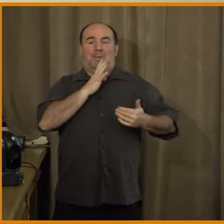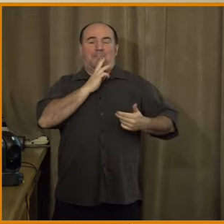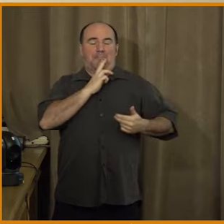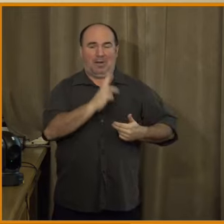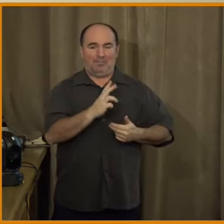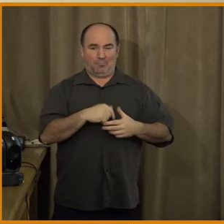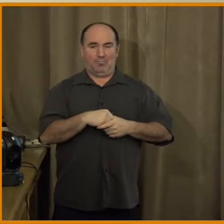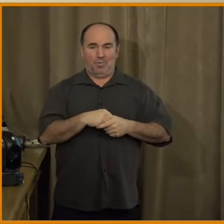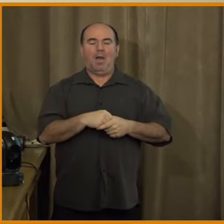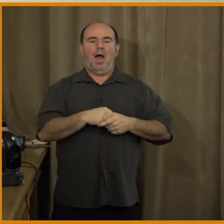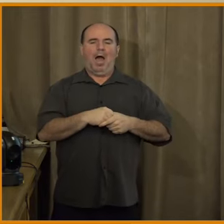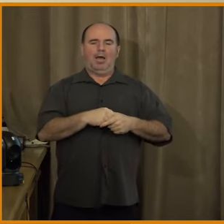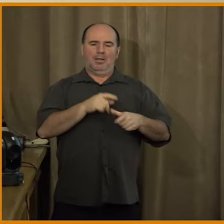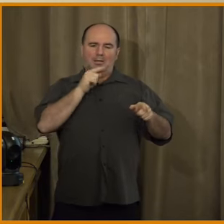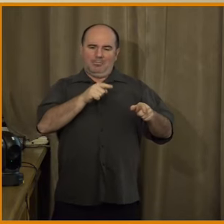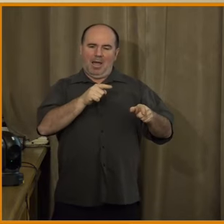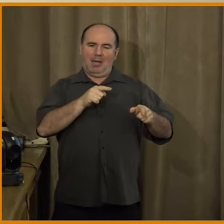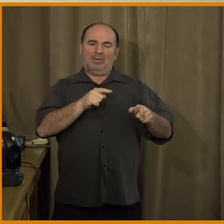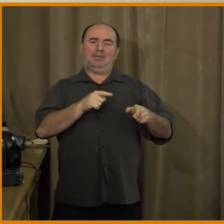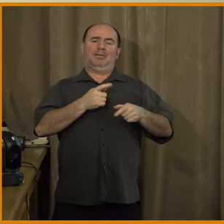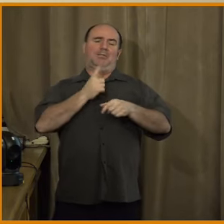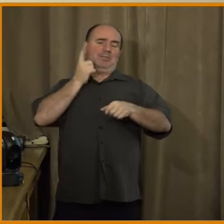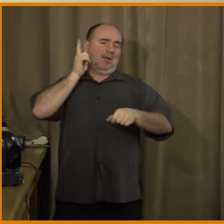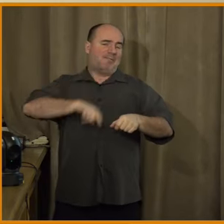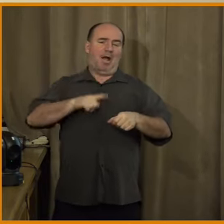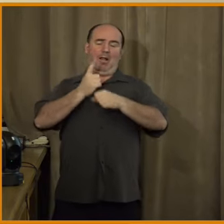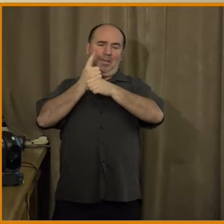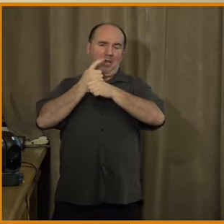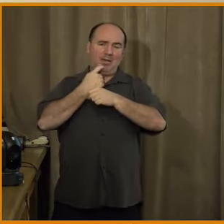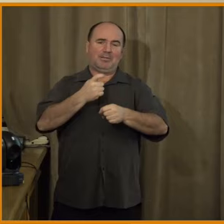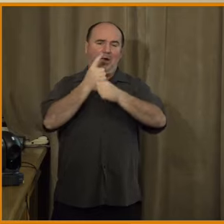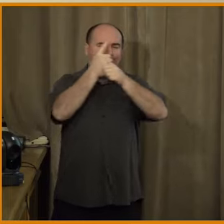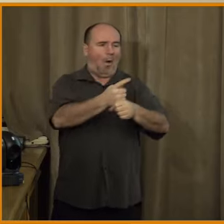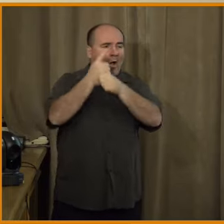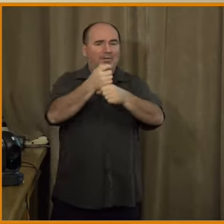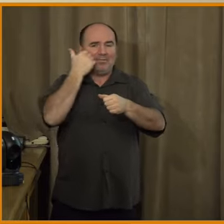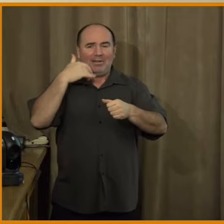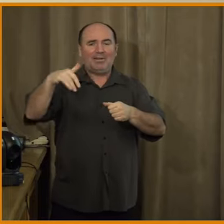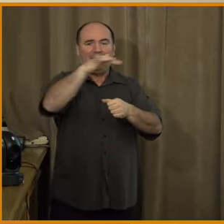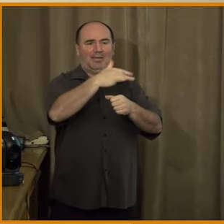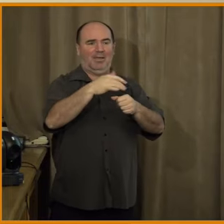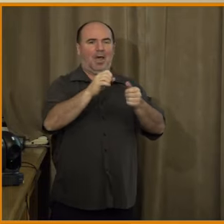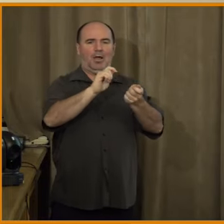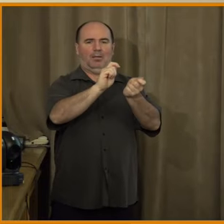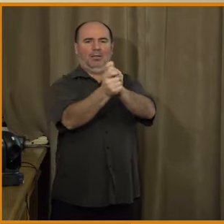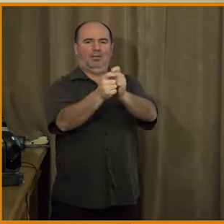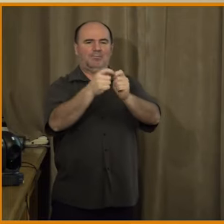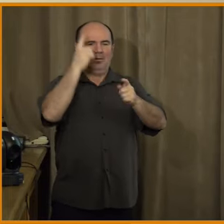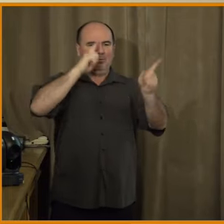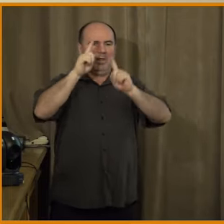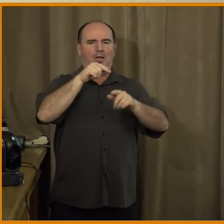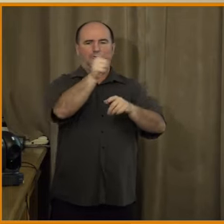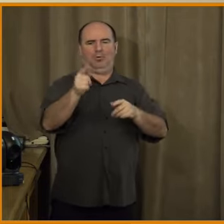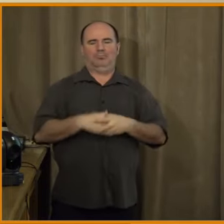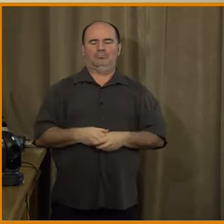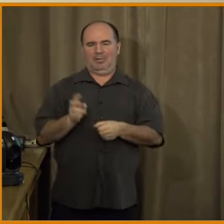oklamání lidí. To je dezinformace tady v tuto chvíli, v tento čas a uvidíme, jestli to k tomu tak bude i za třeba půl